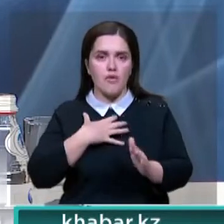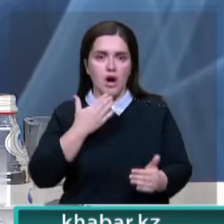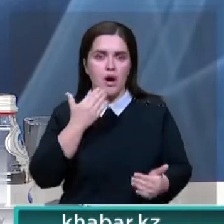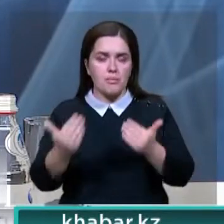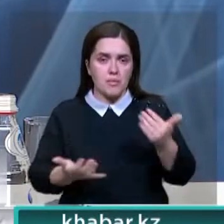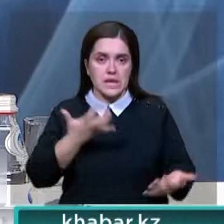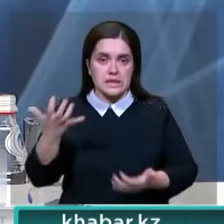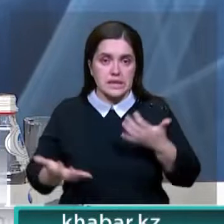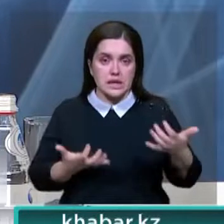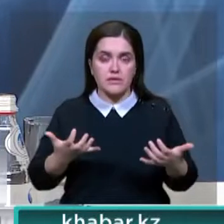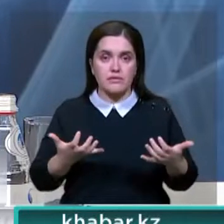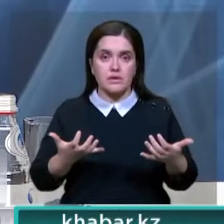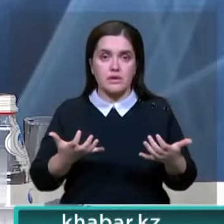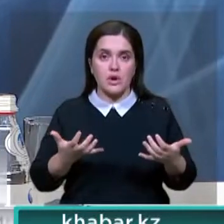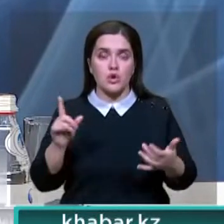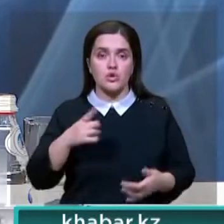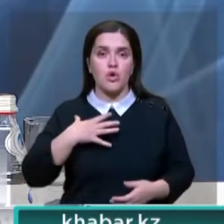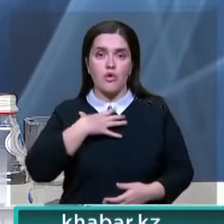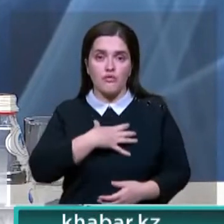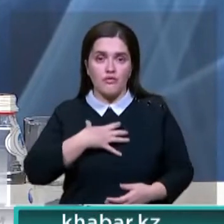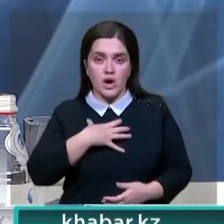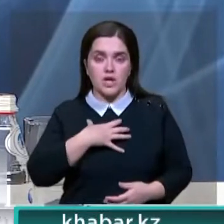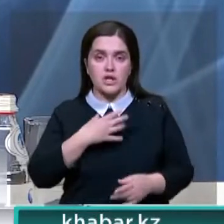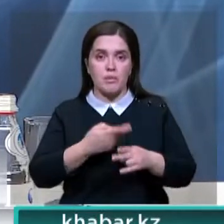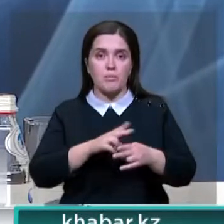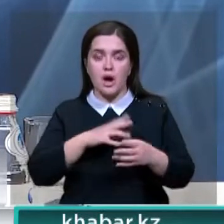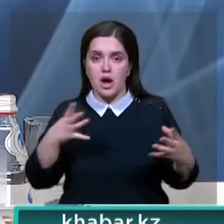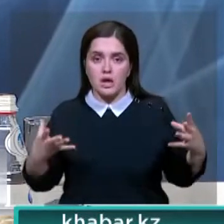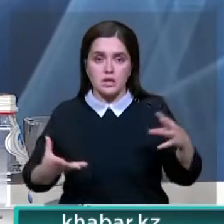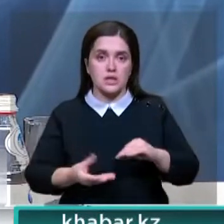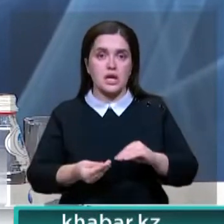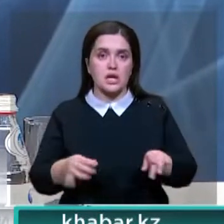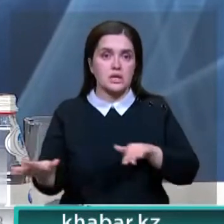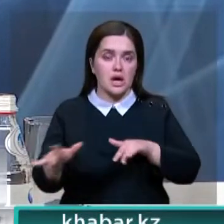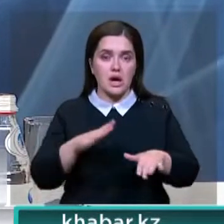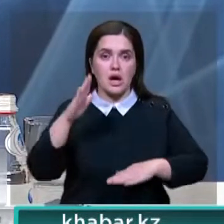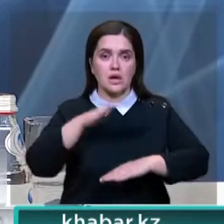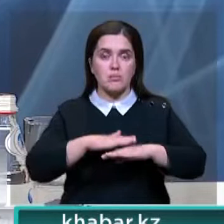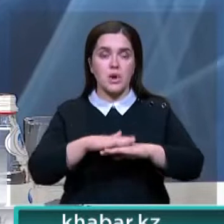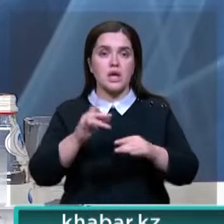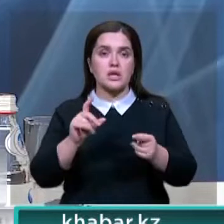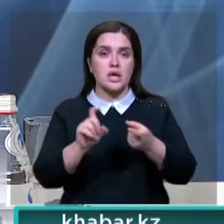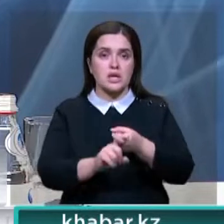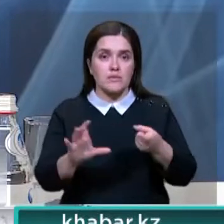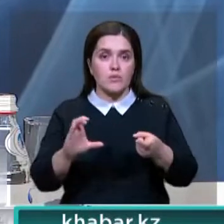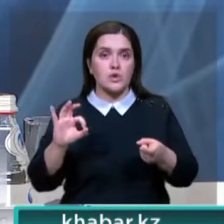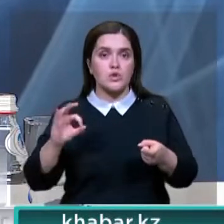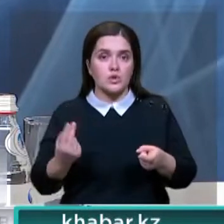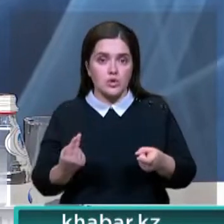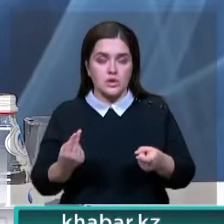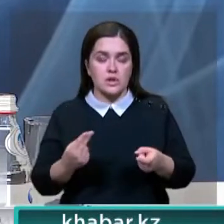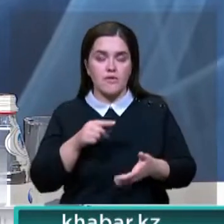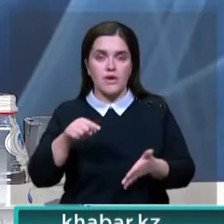Глава государства отметил, что важным элементом оценки деятельности Акимов должны стать независимые социологические